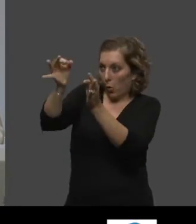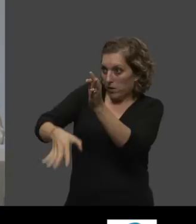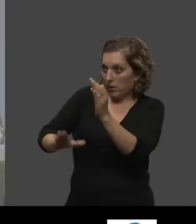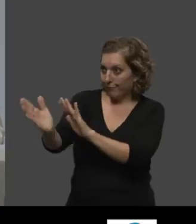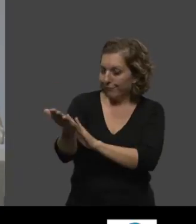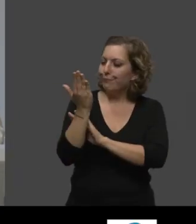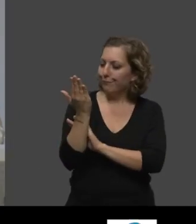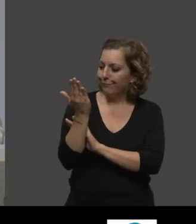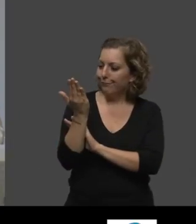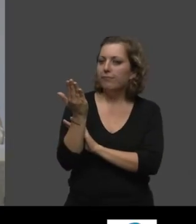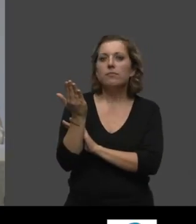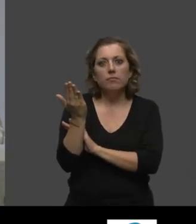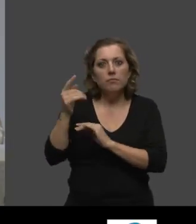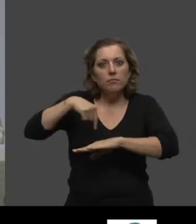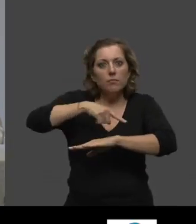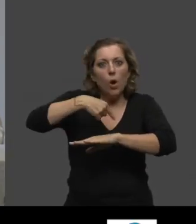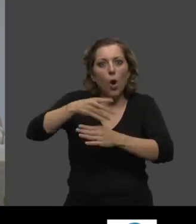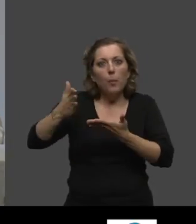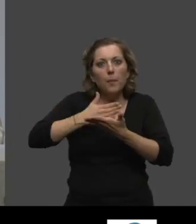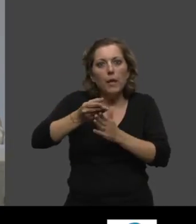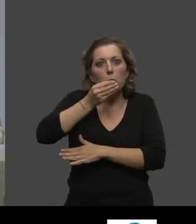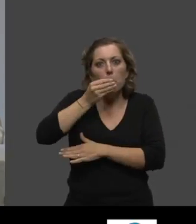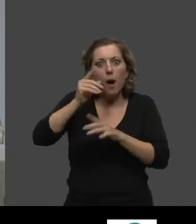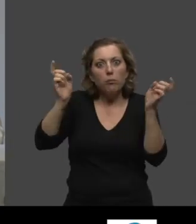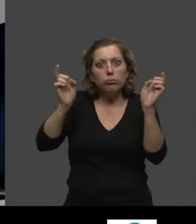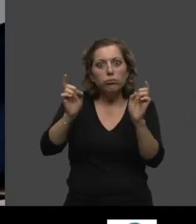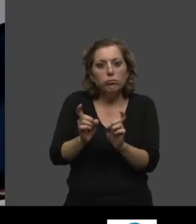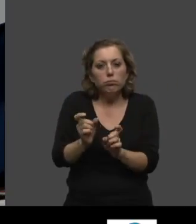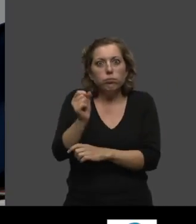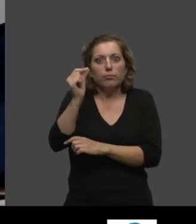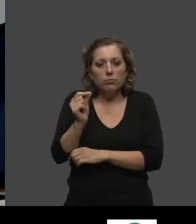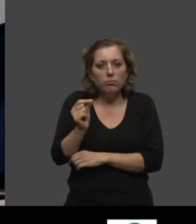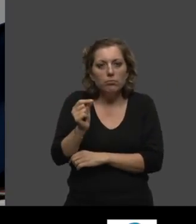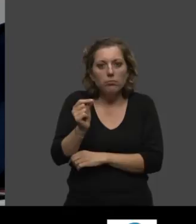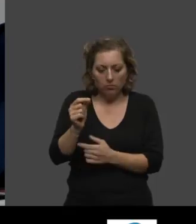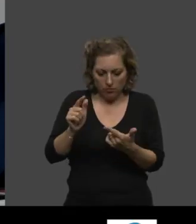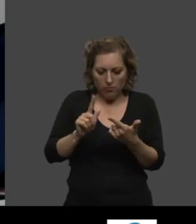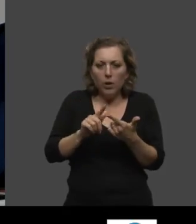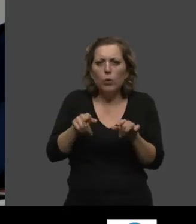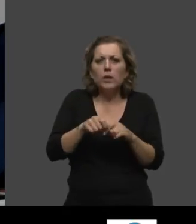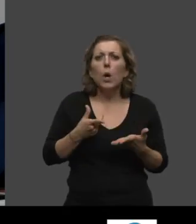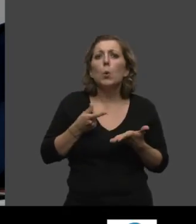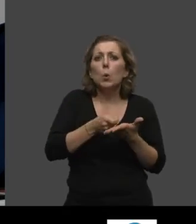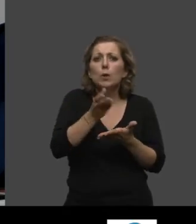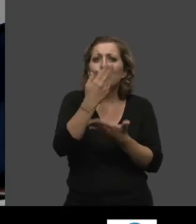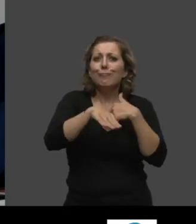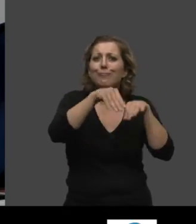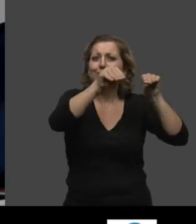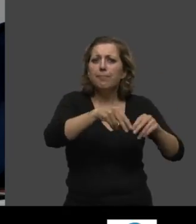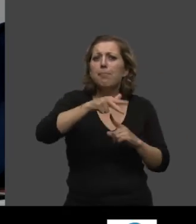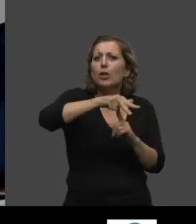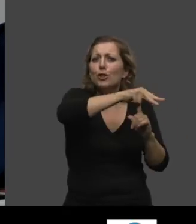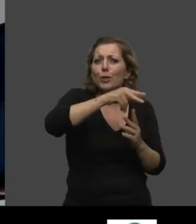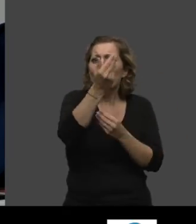les durées de préparation des repas diminuent d'une manière considérable, et les durées de course, enfin de faire le marché,